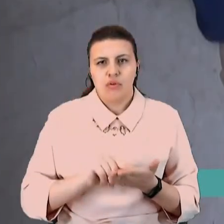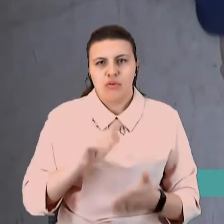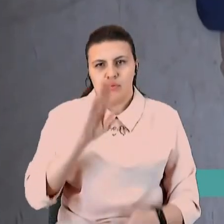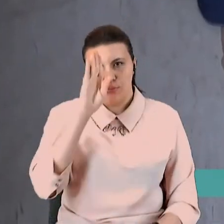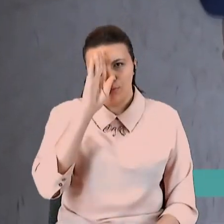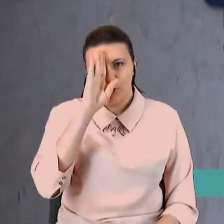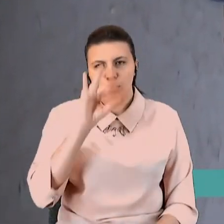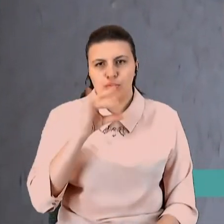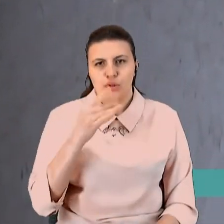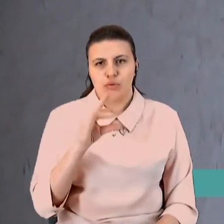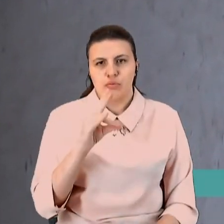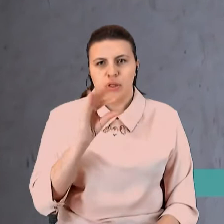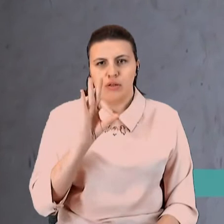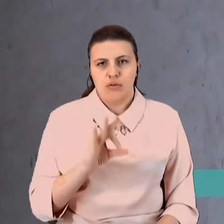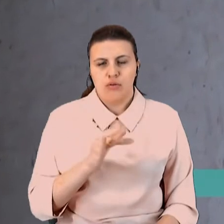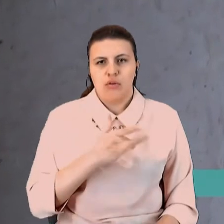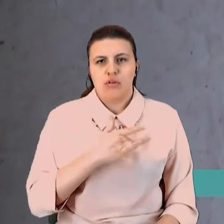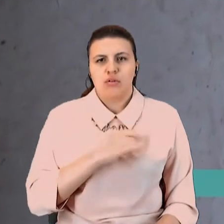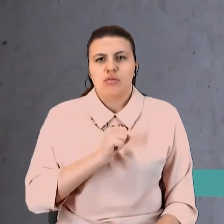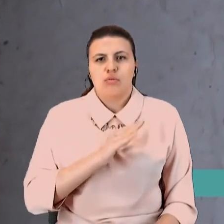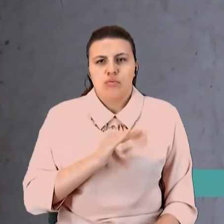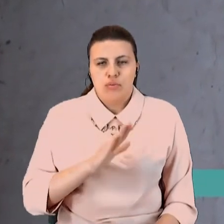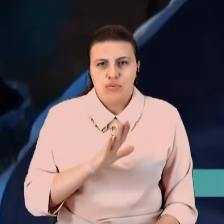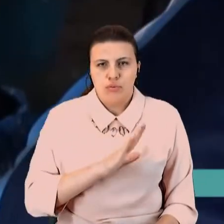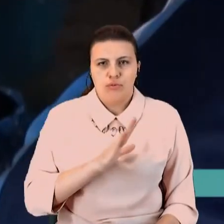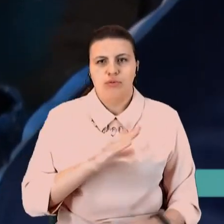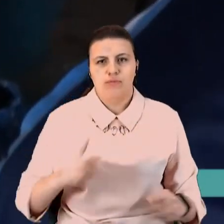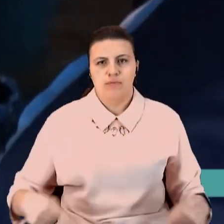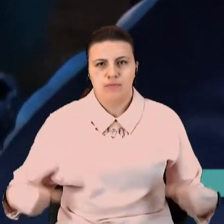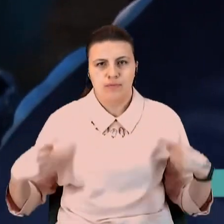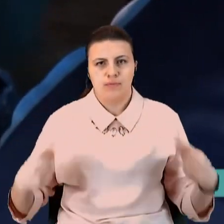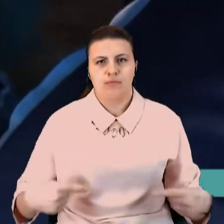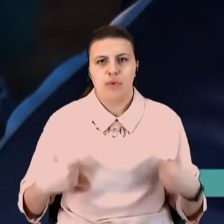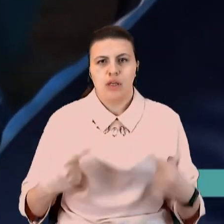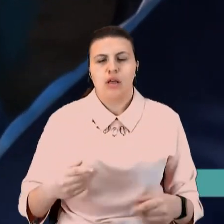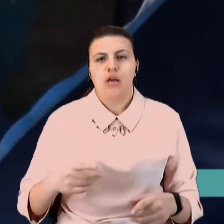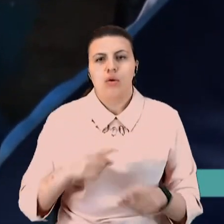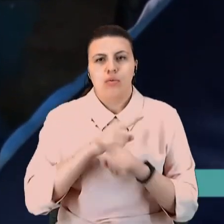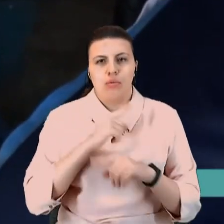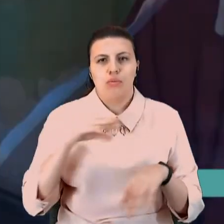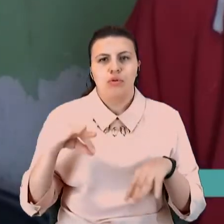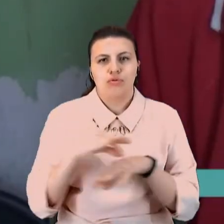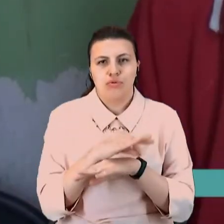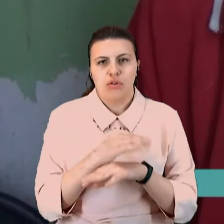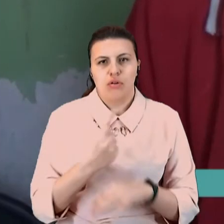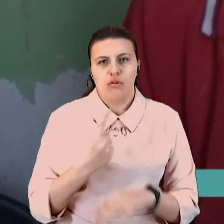Чоловік пережив інсульт, пересувається на інвалідному візку. Після смерті дружини залишився один.